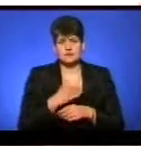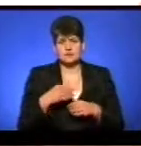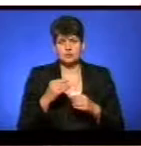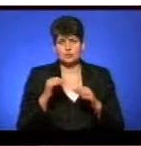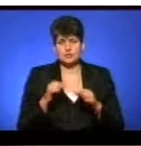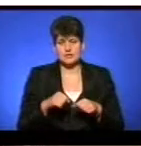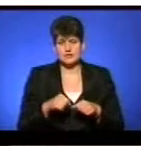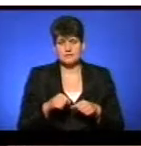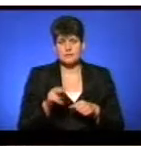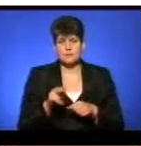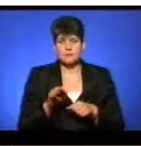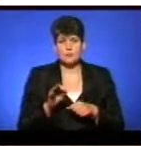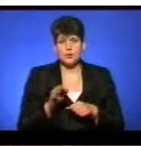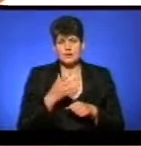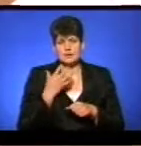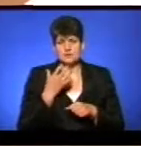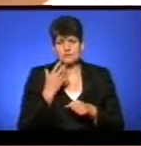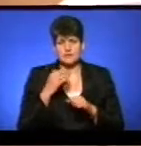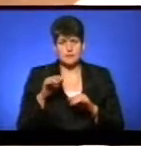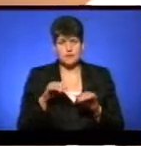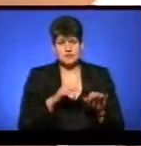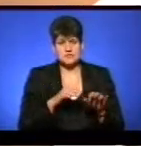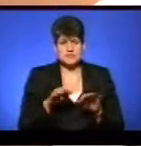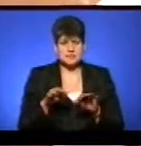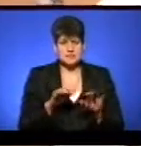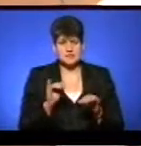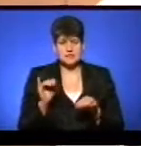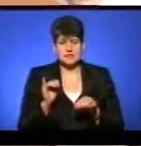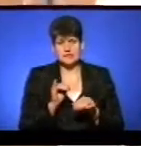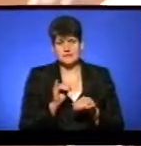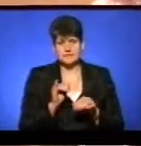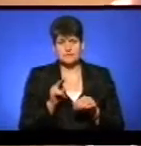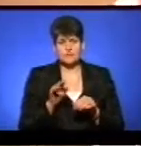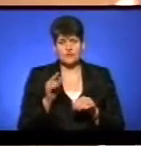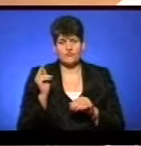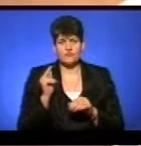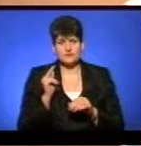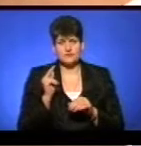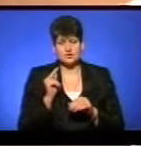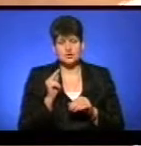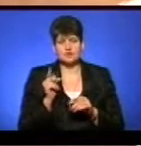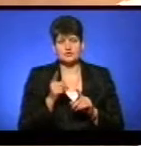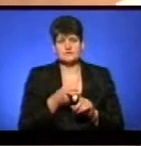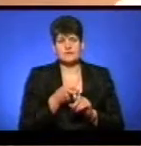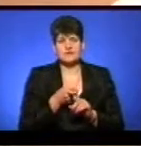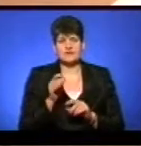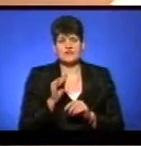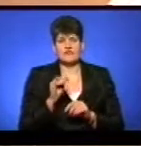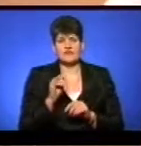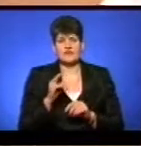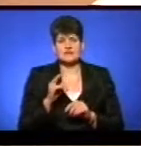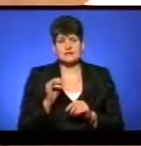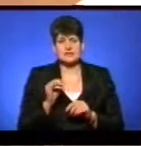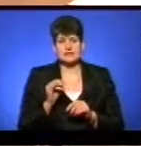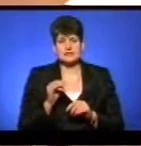можливість по теплових процесах і по вивченні, що стосується фізики, для